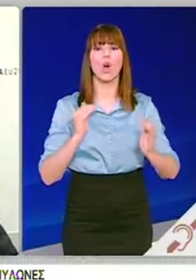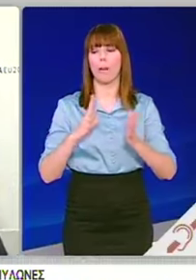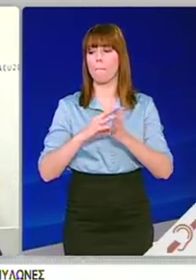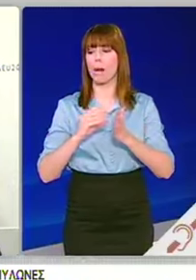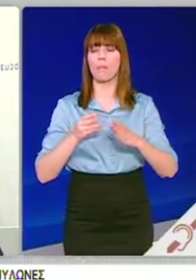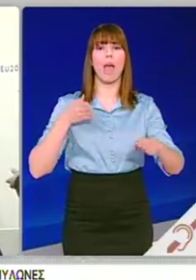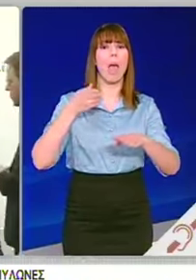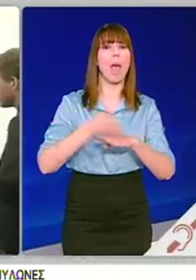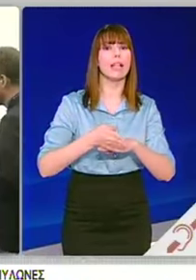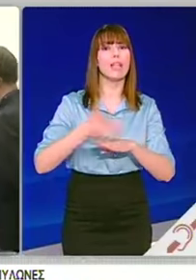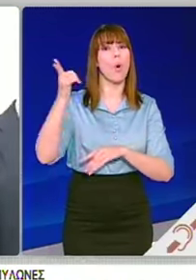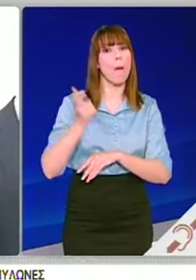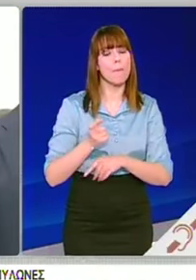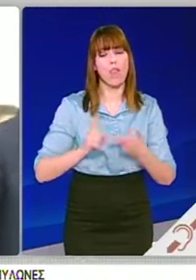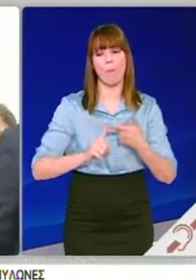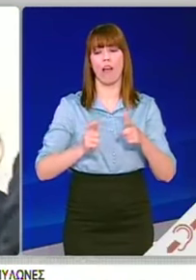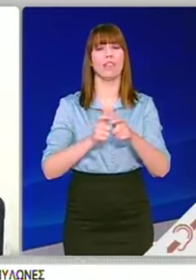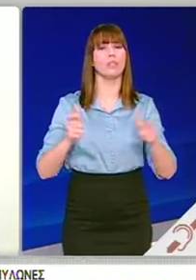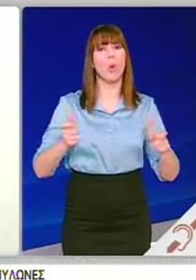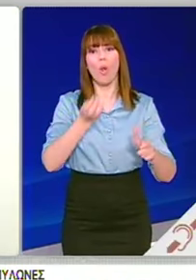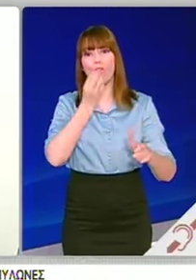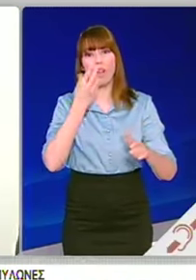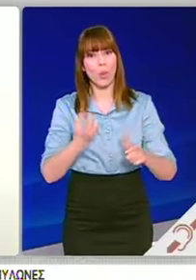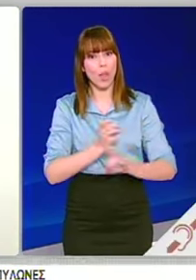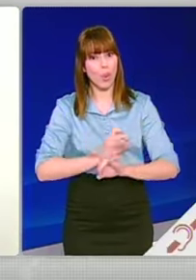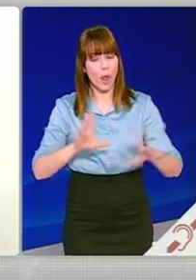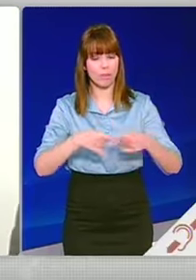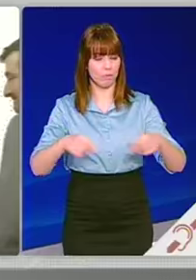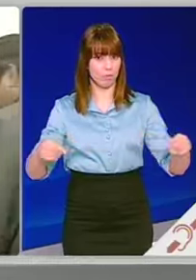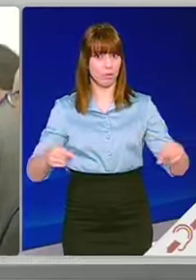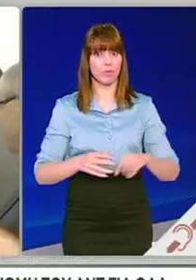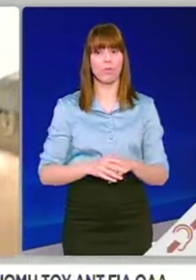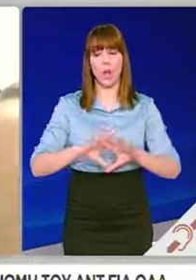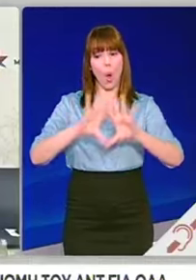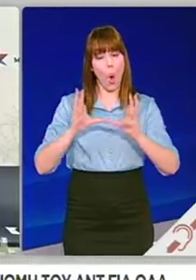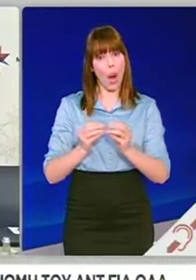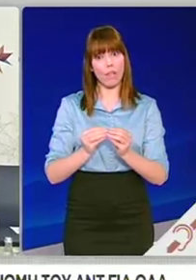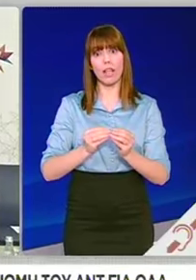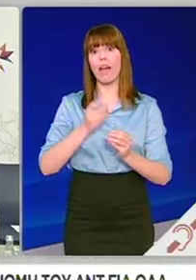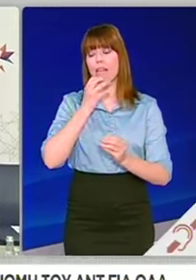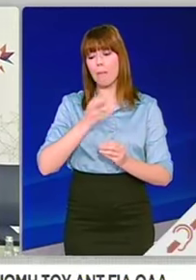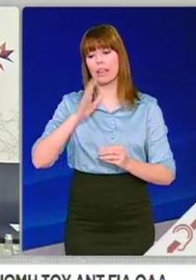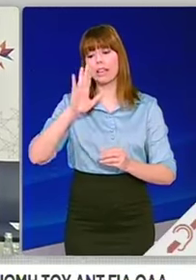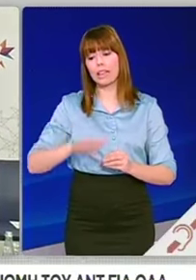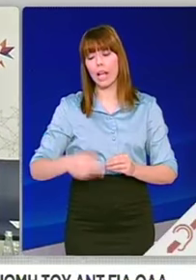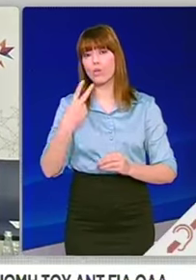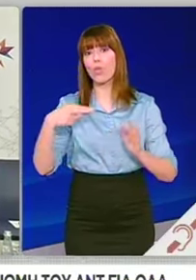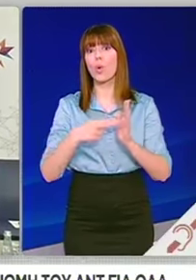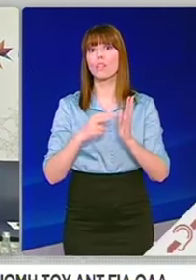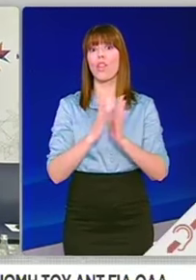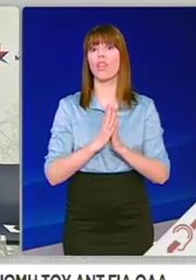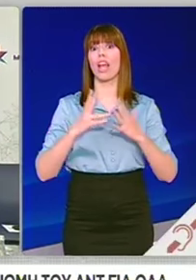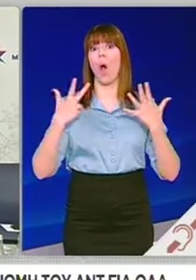παρεμφερεί. Το πράσινο φως για τα αντίμετρα αποφασίστηκε να δοθεί από την τελική αξιολόγηση του προγράμματος στα τέλη του 2018